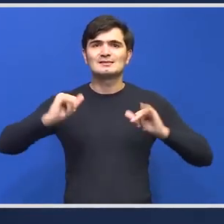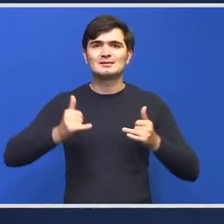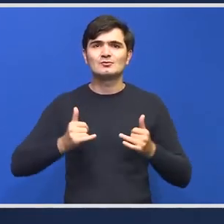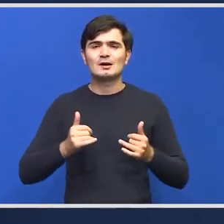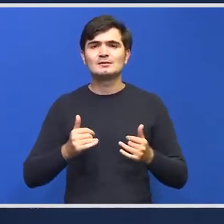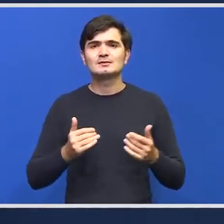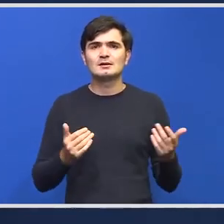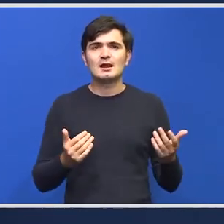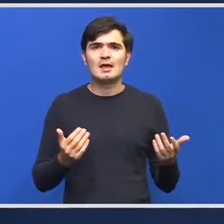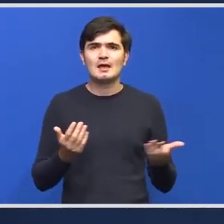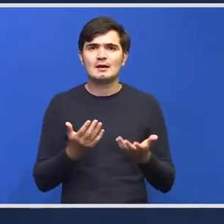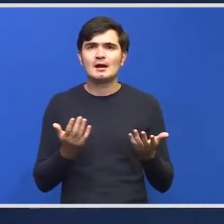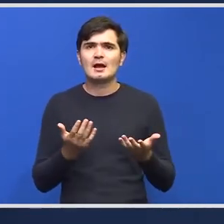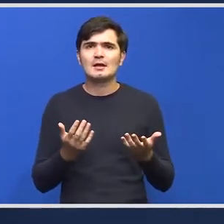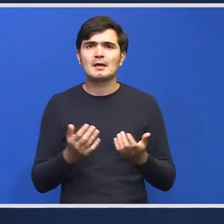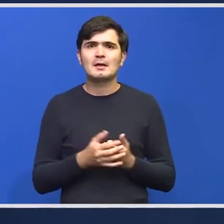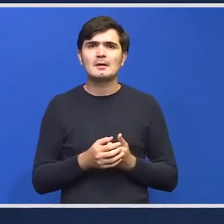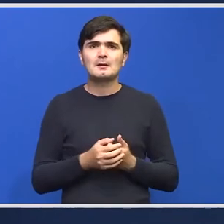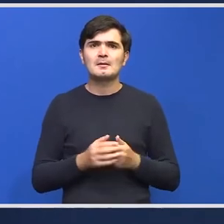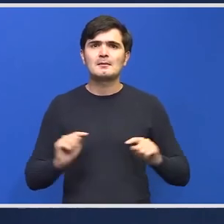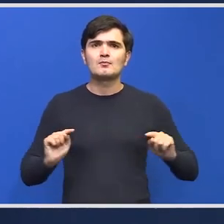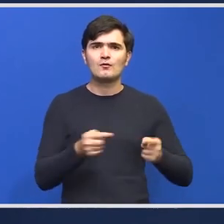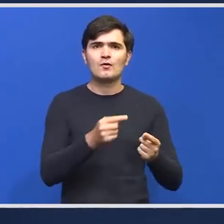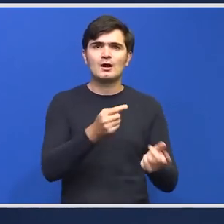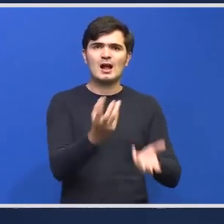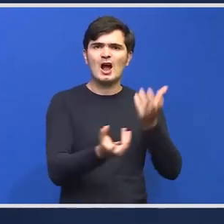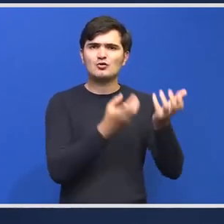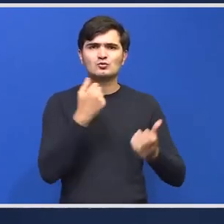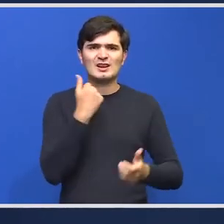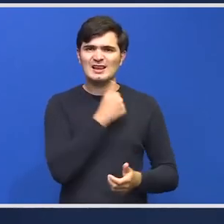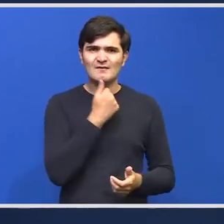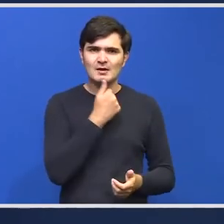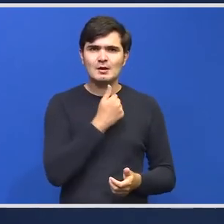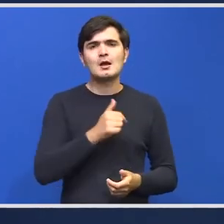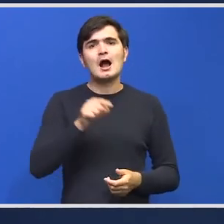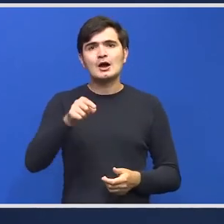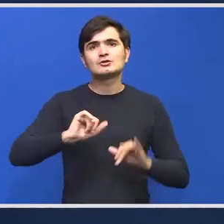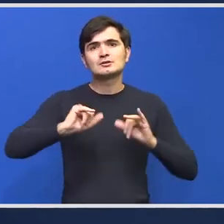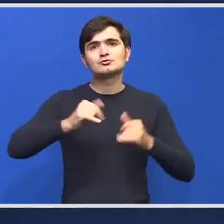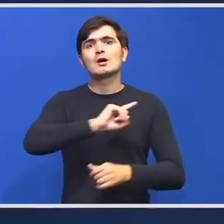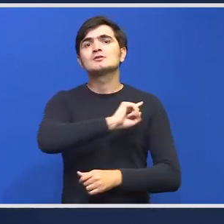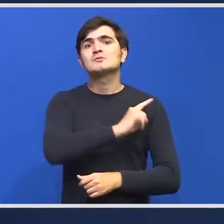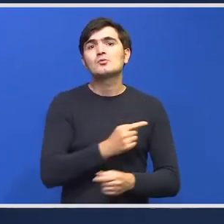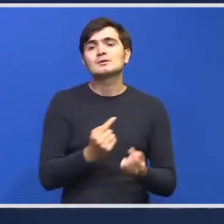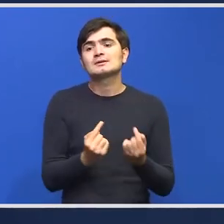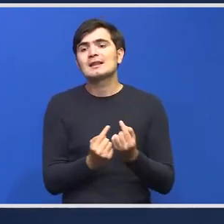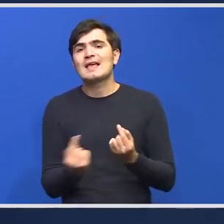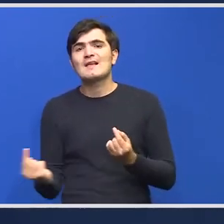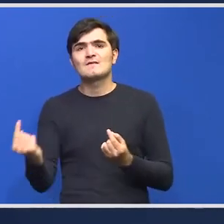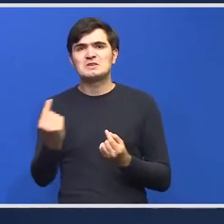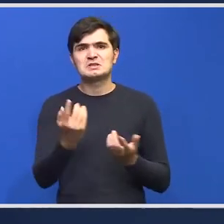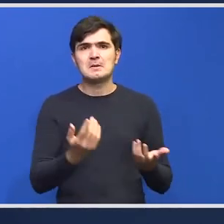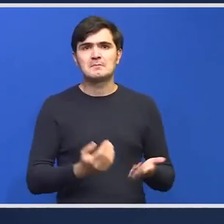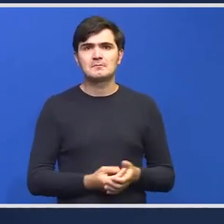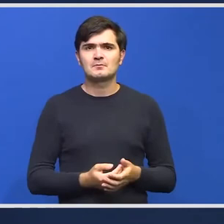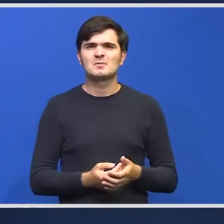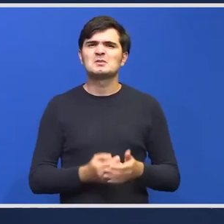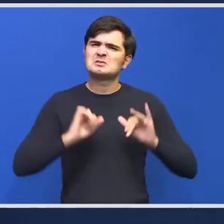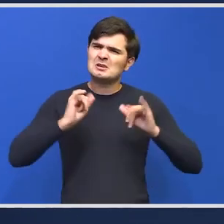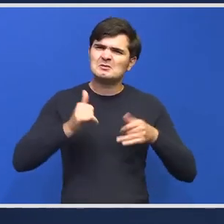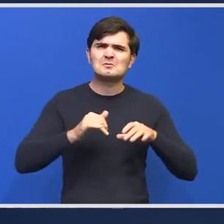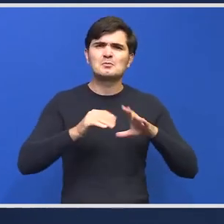care generează arsură severă pot fi evitate avem foarte multe